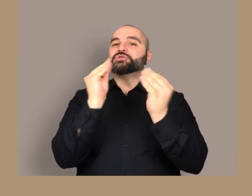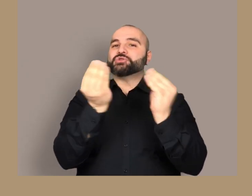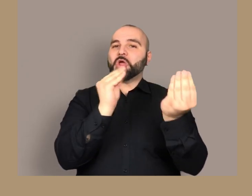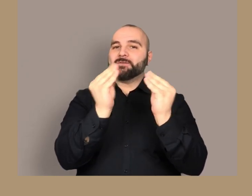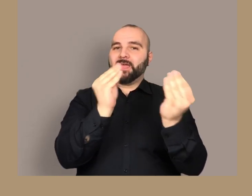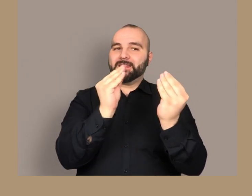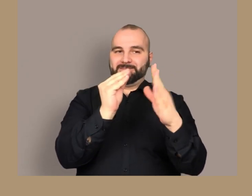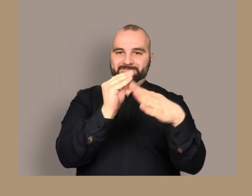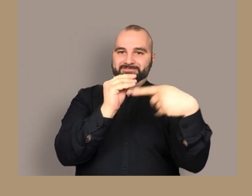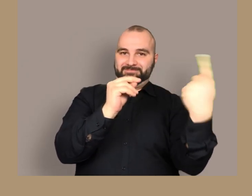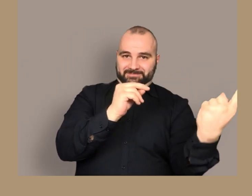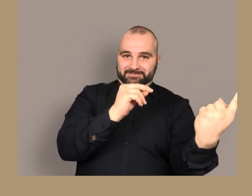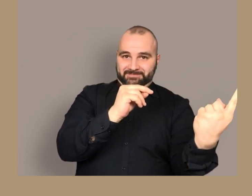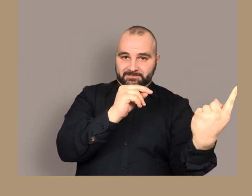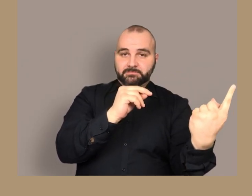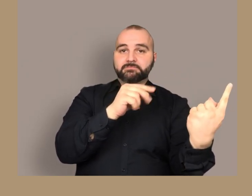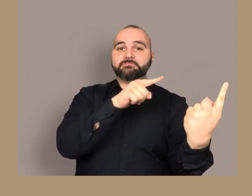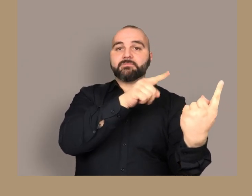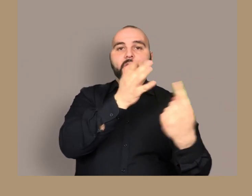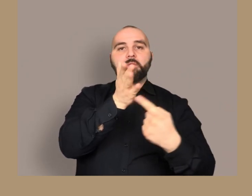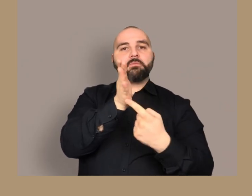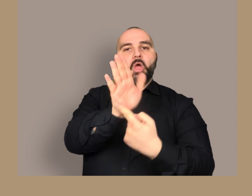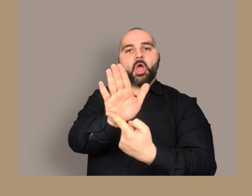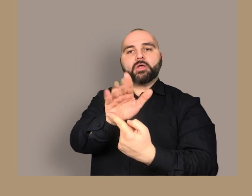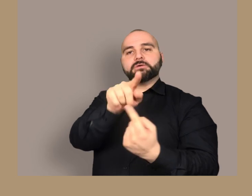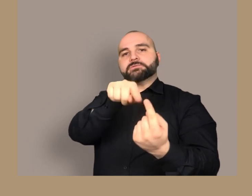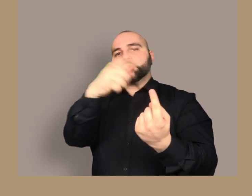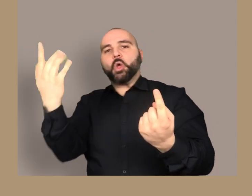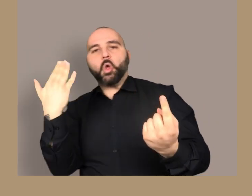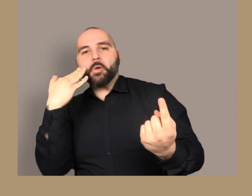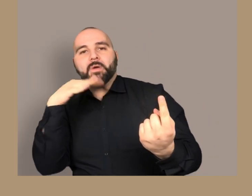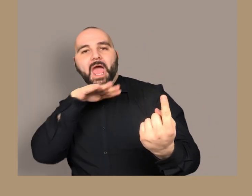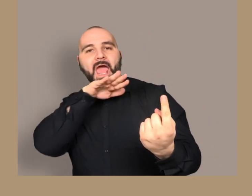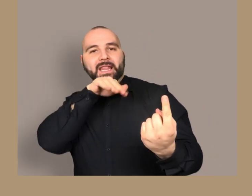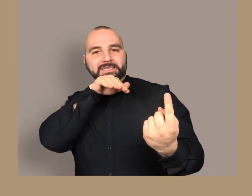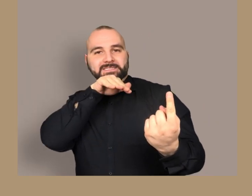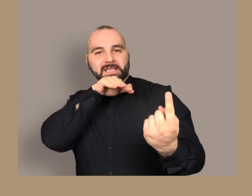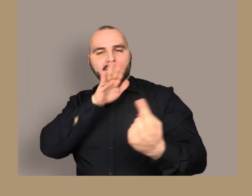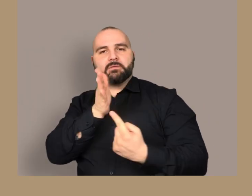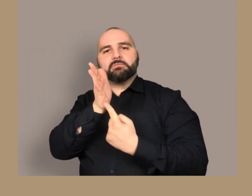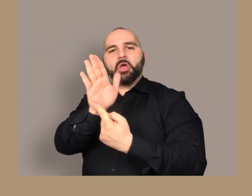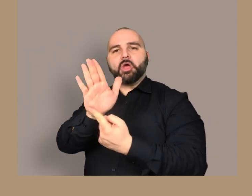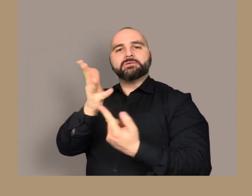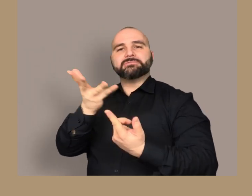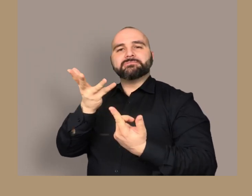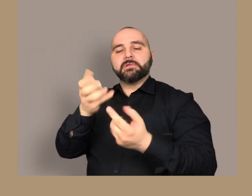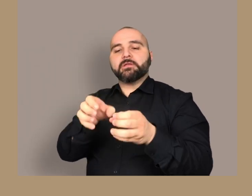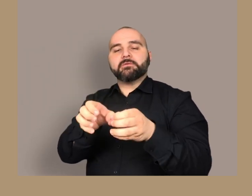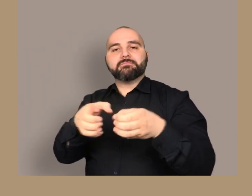un uomo anziano sulla destra alcuni passi della Sacra Scrittura I lati della scena sono limitati da